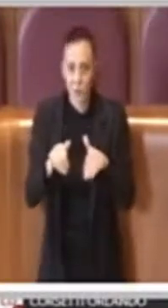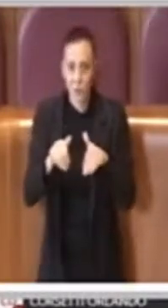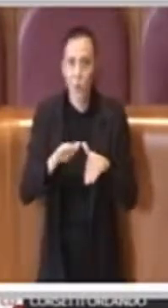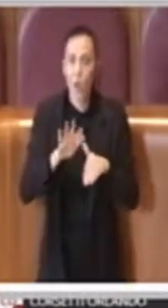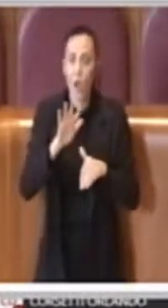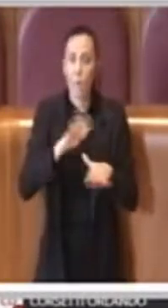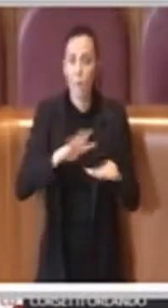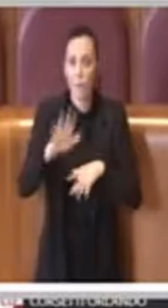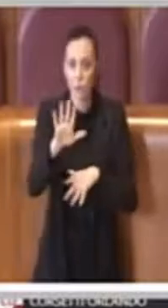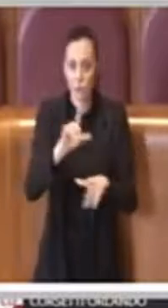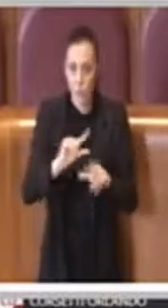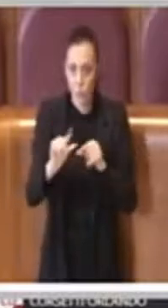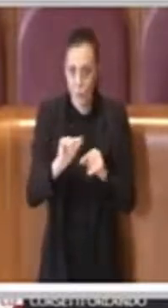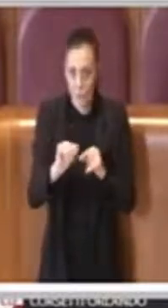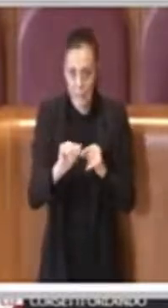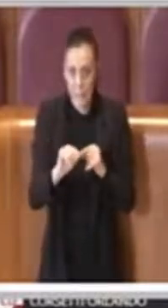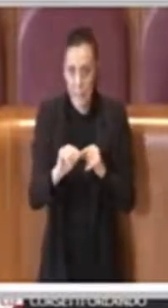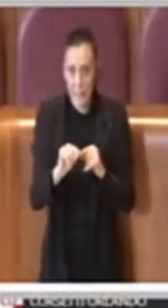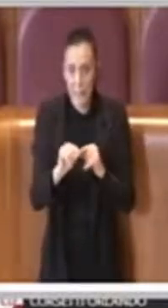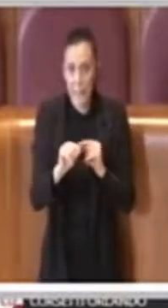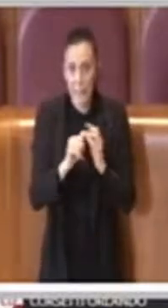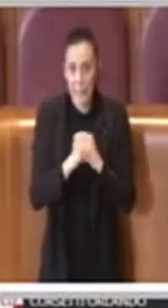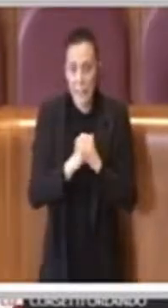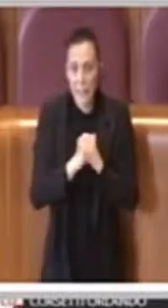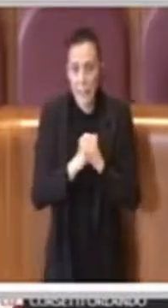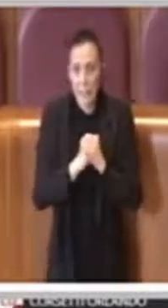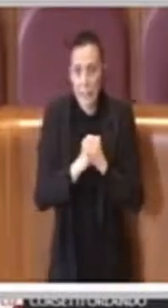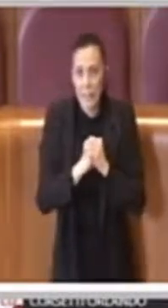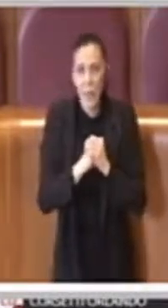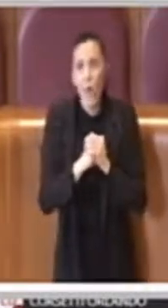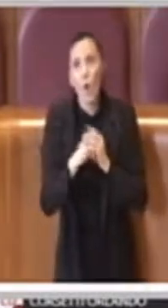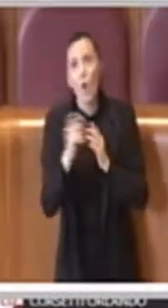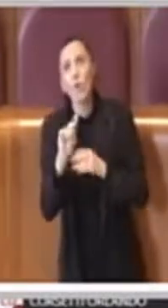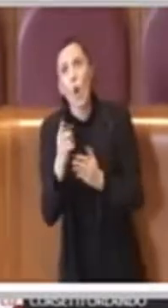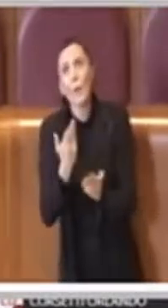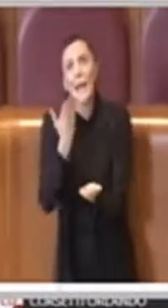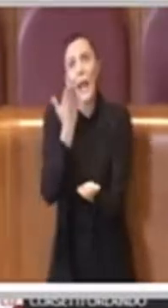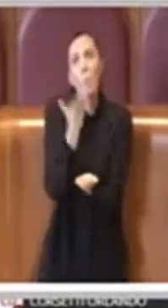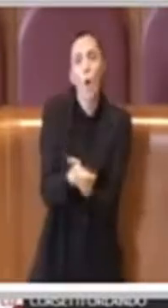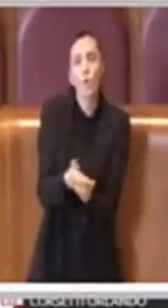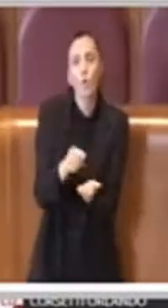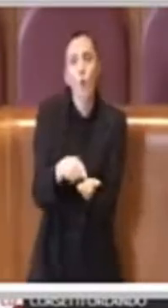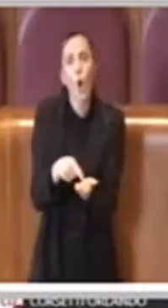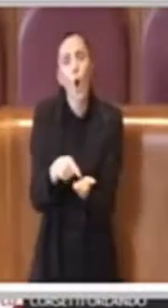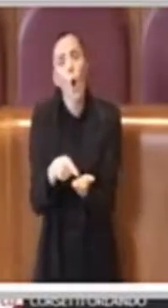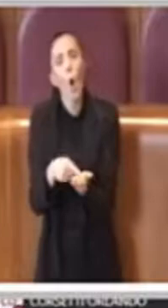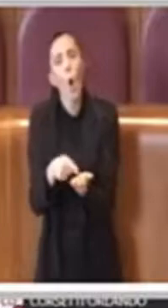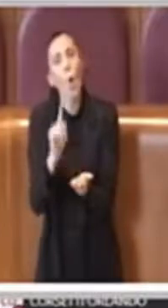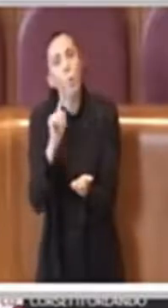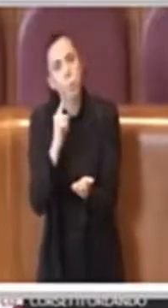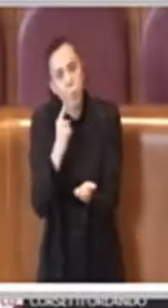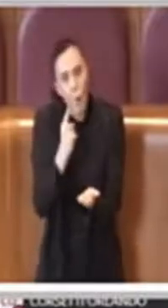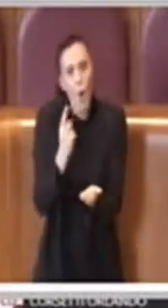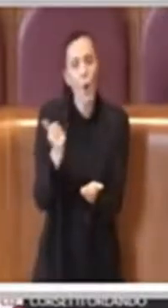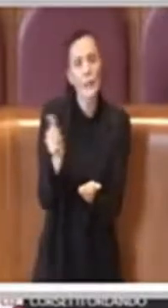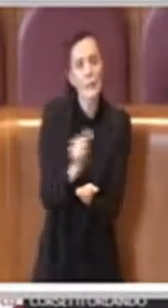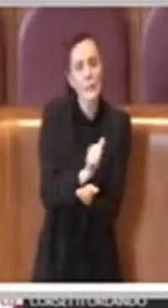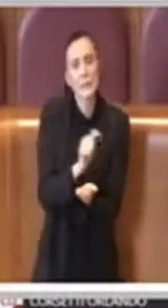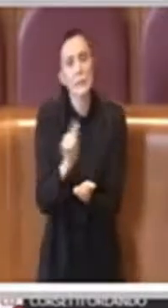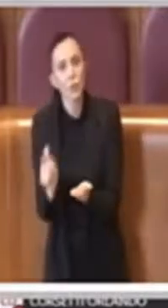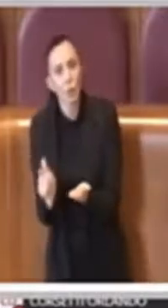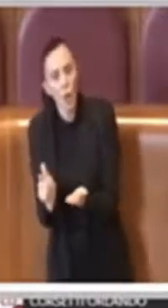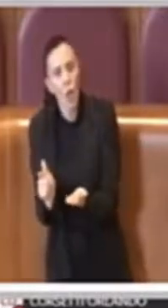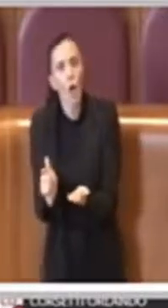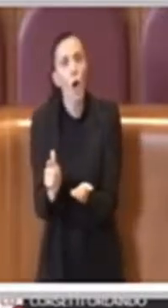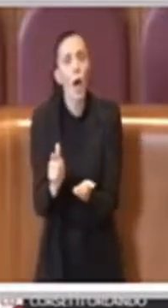non perché la nozione non sia giusta, l'iniziativa sia giusta o meno, ma perché